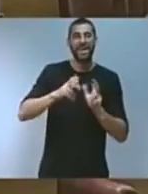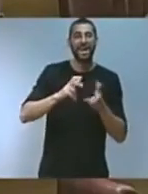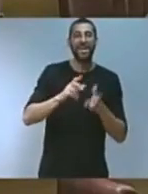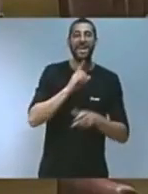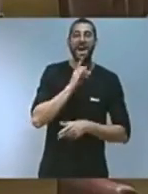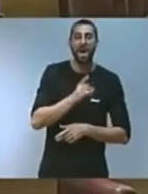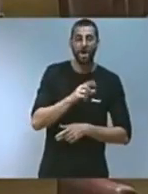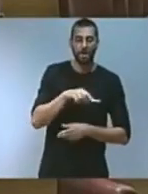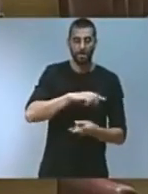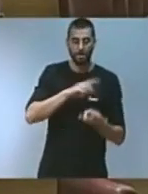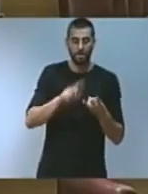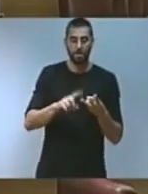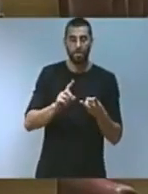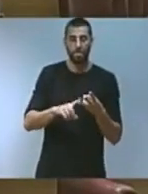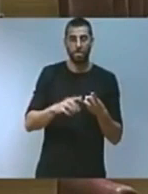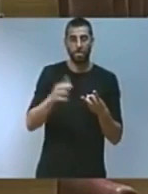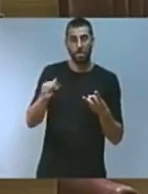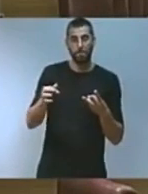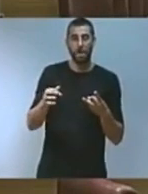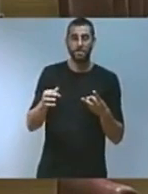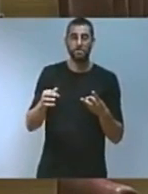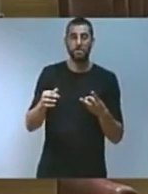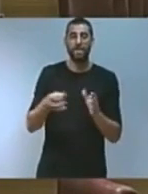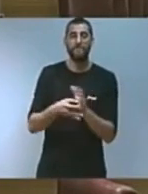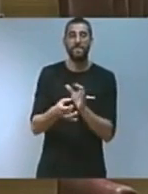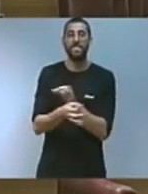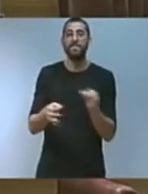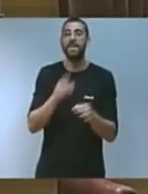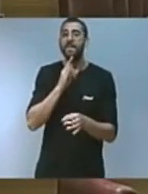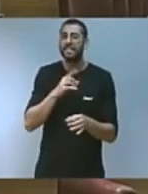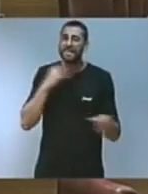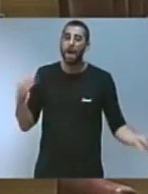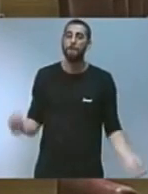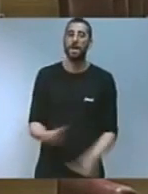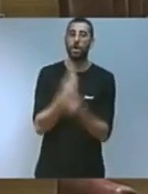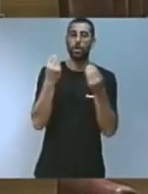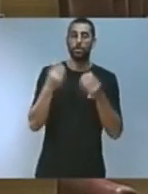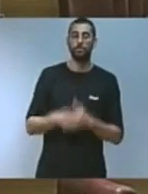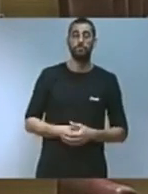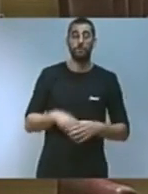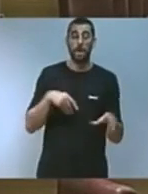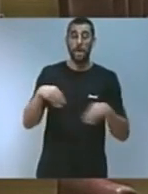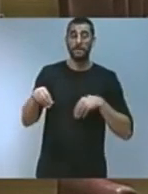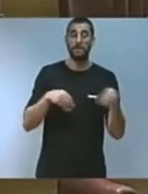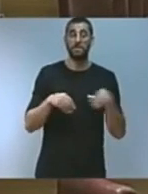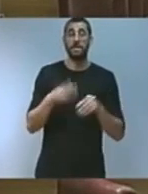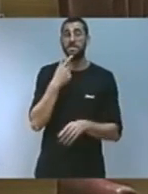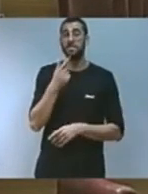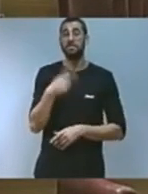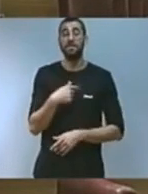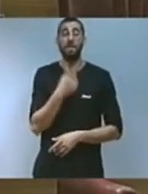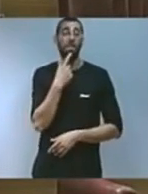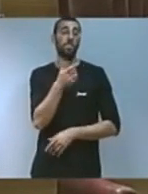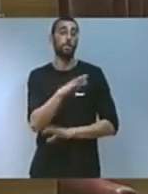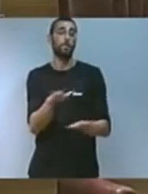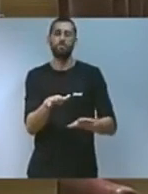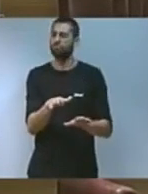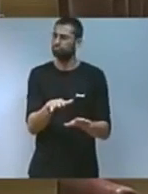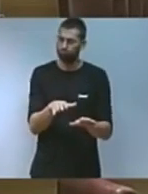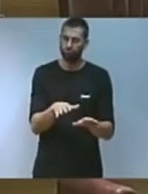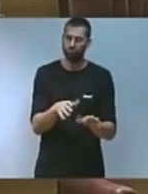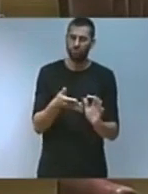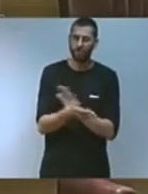millorar el grau d'eficiència energètica. Una estratègia que, lluny de quedar-se en la vaga declaració d'intencions, marca actuacions